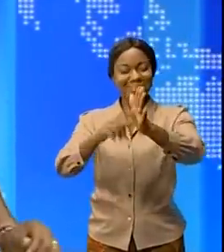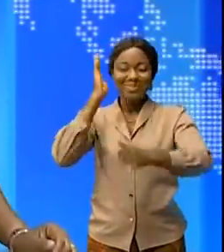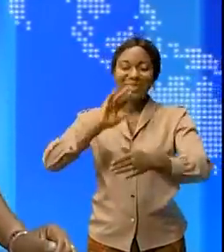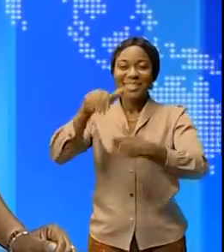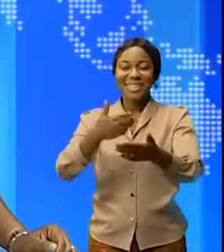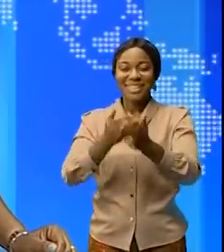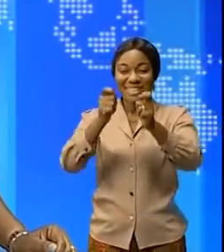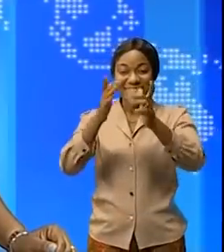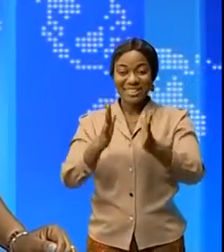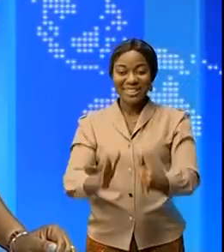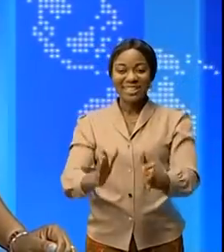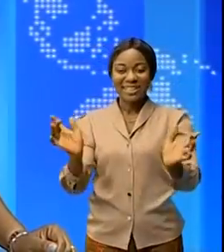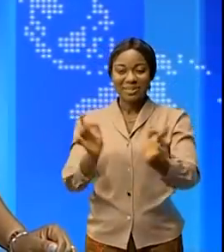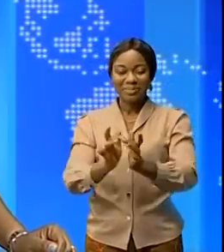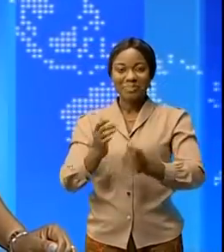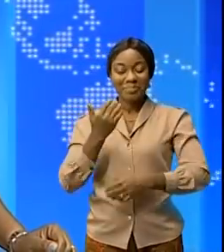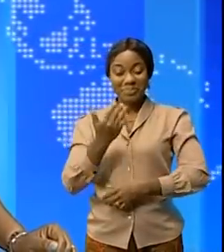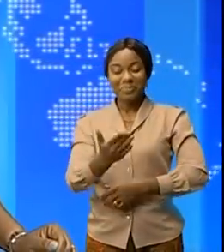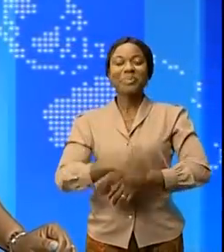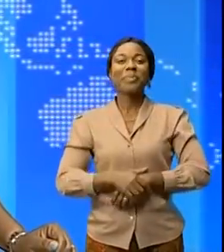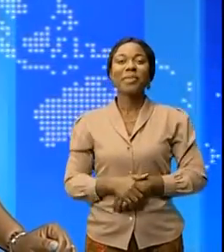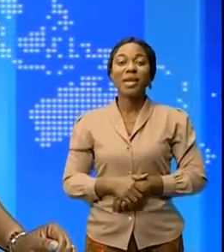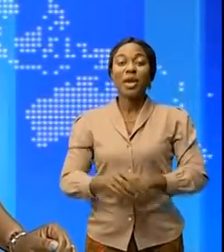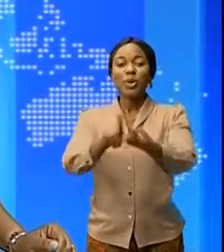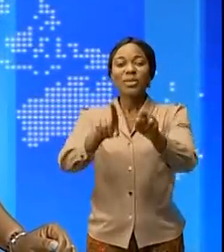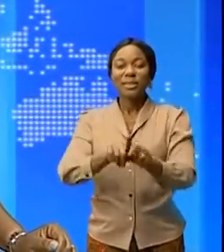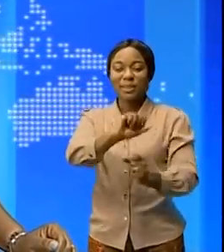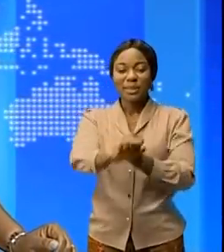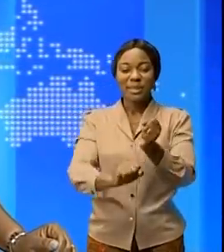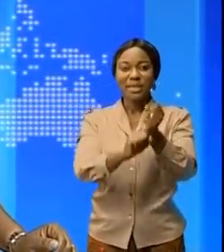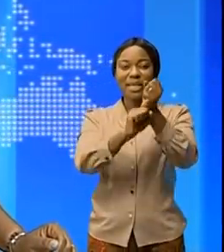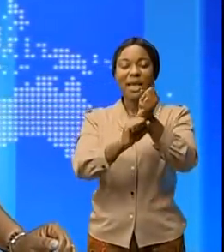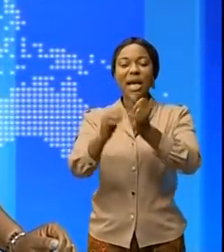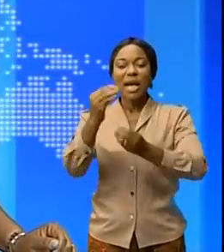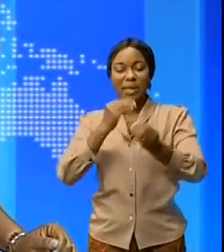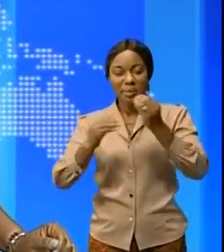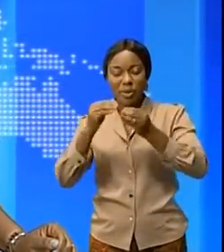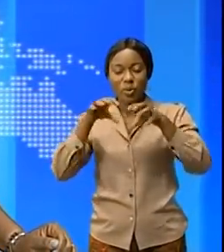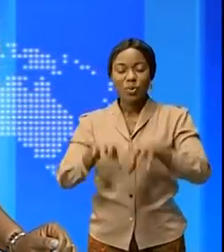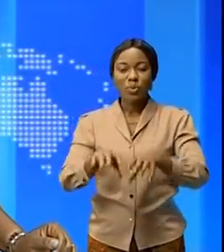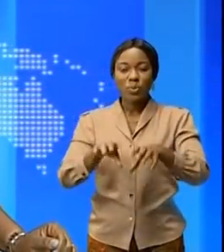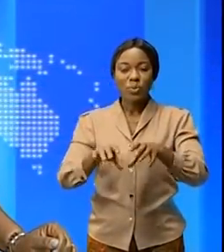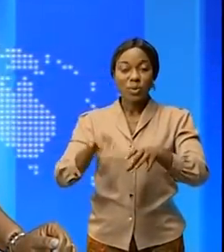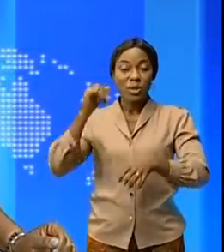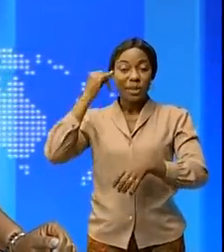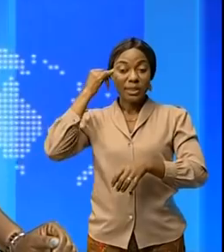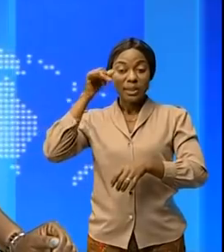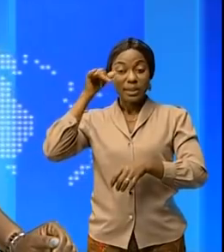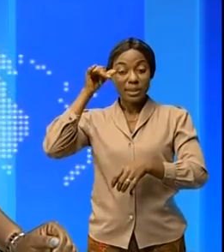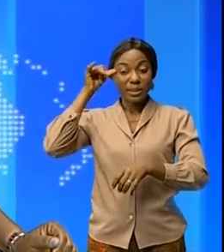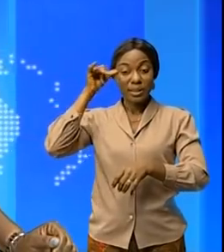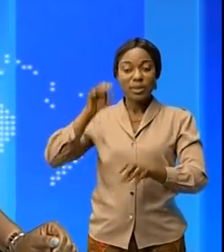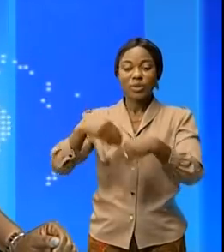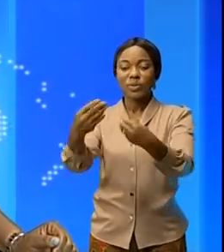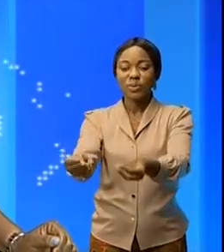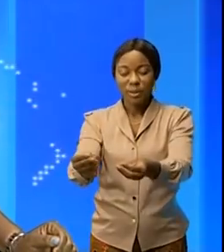bienvenus. Si vous nous réjoignez de l'assistance alimentaire en faveur de la RDC, le Japon vient de faire un don